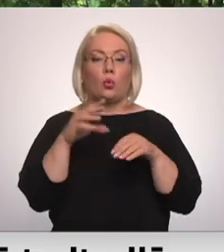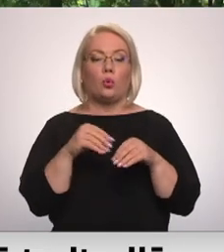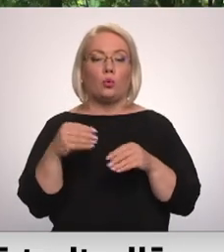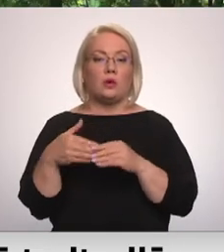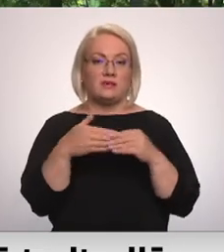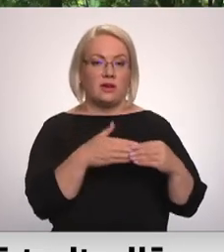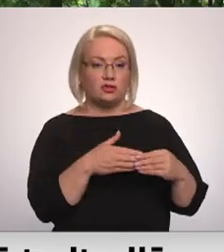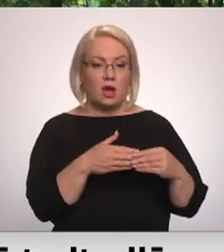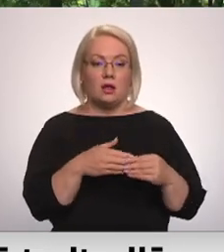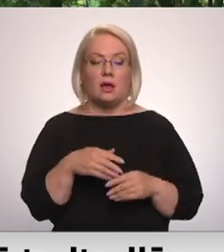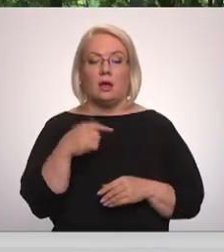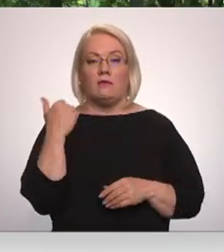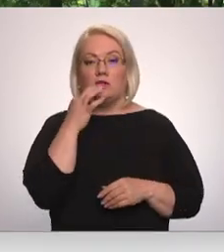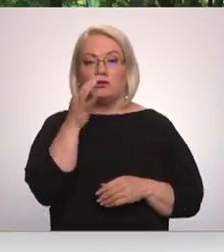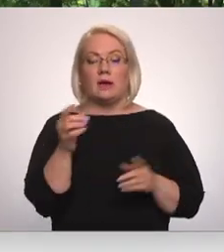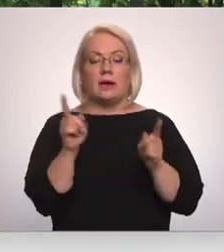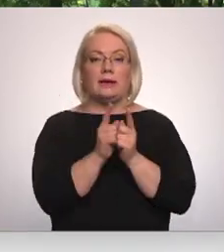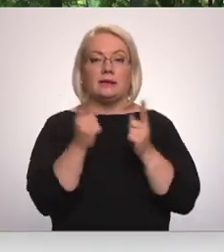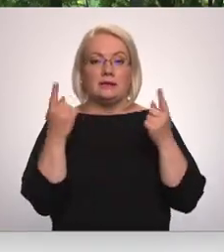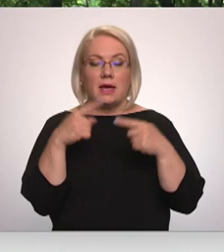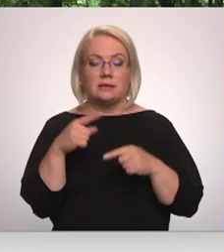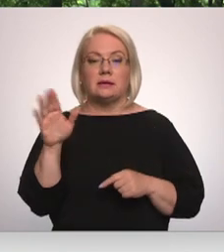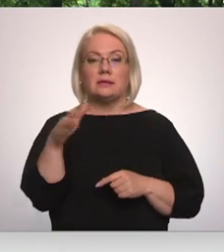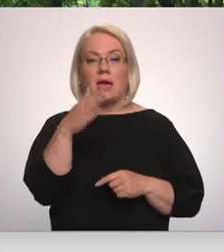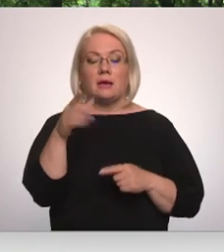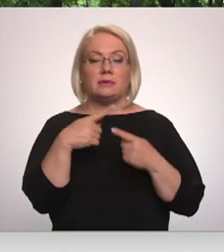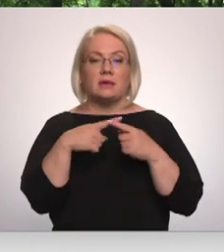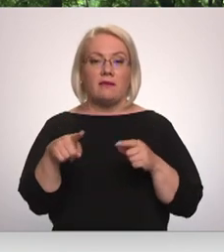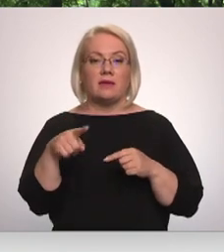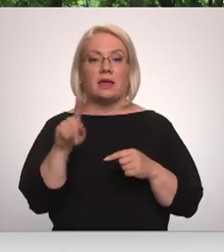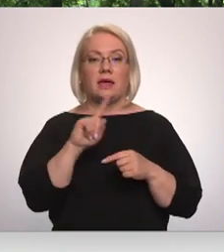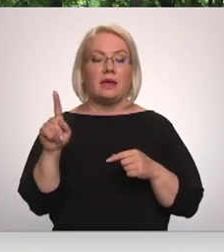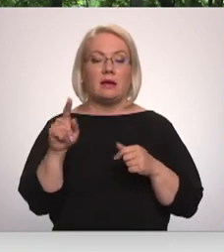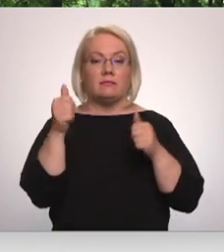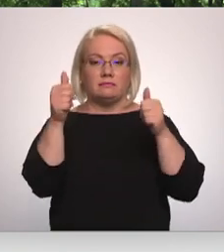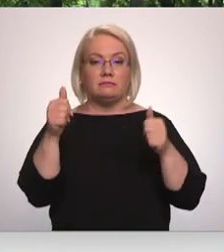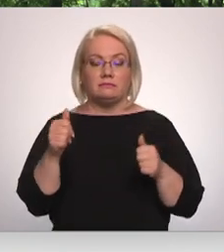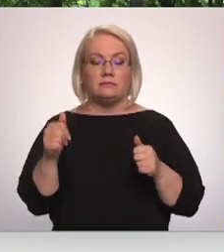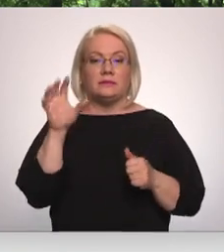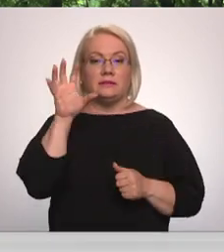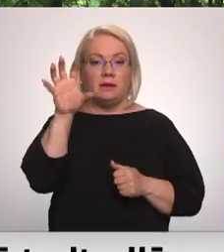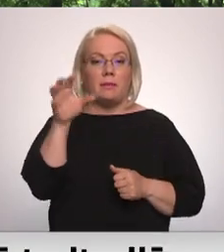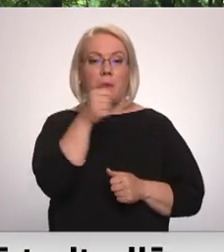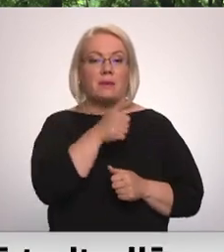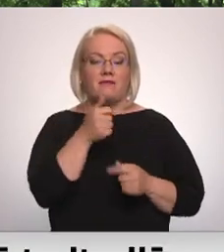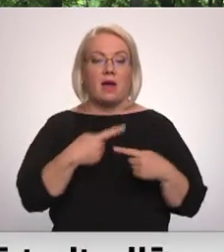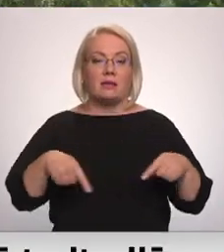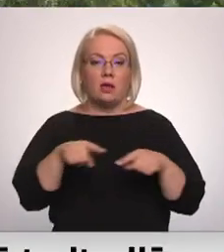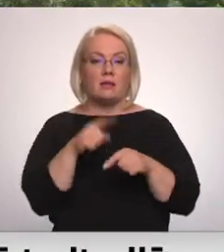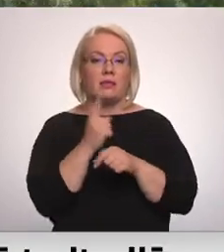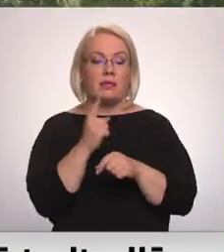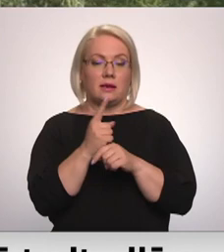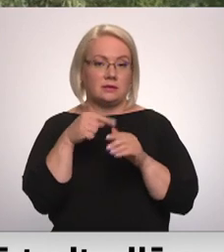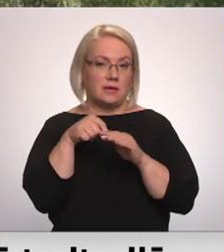Tas ir īslaicīgi. Staigātēm tas ir savādāk, ja ir uzrakstīts zīmes, tā ir privāta teritorija, kurā nedrīkstījiet.